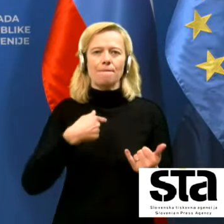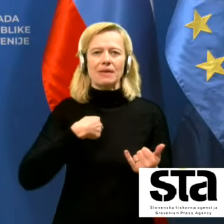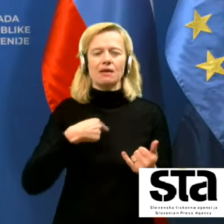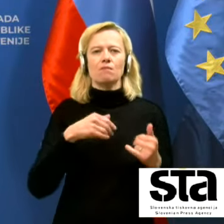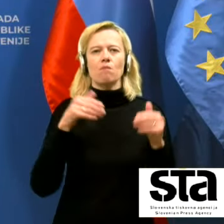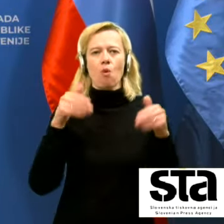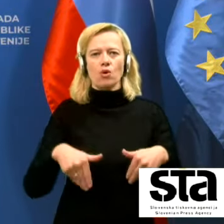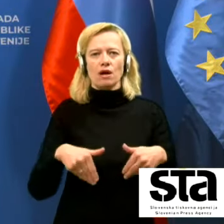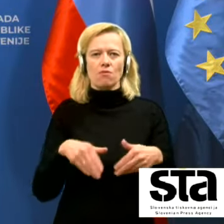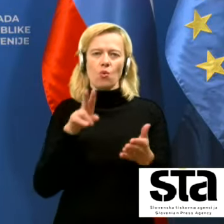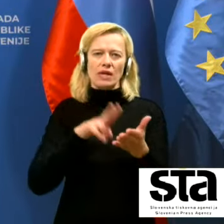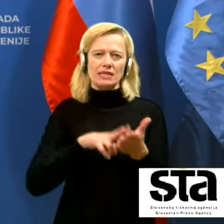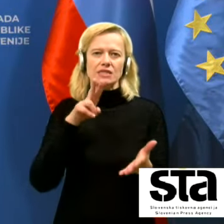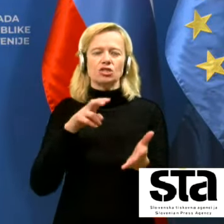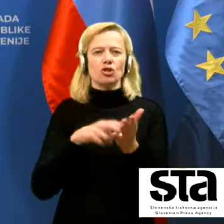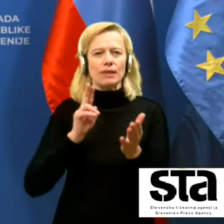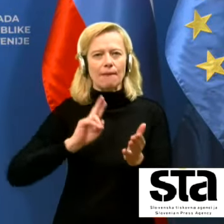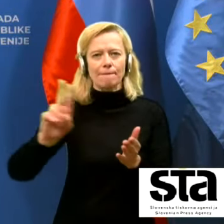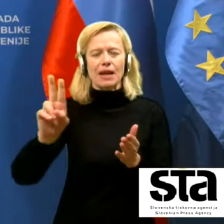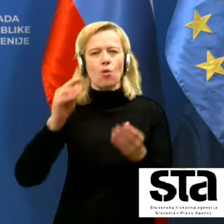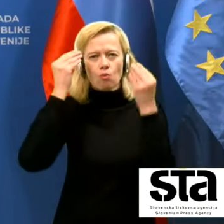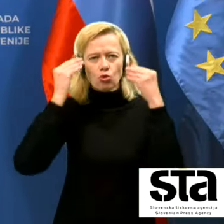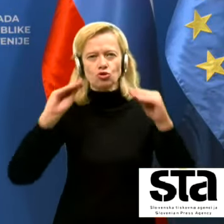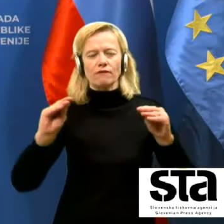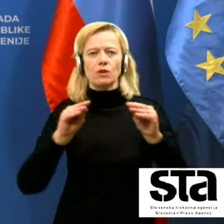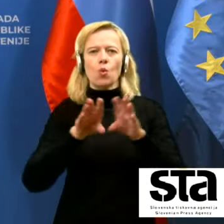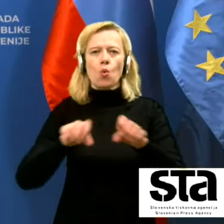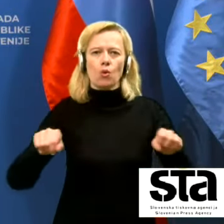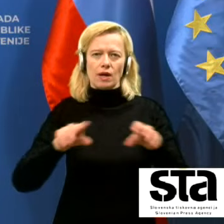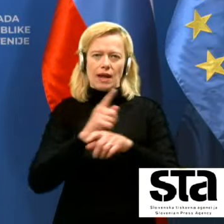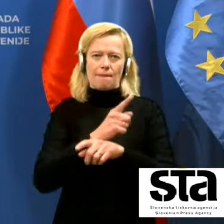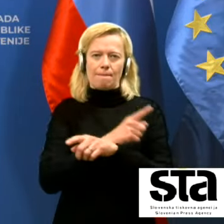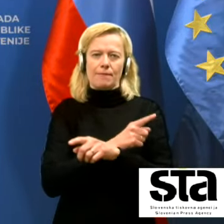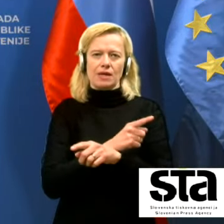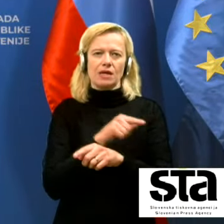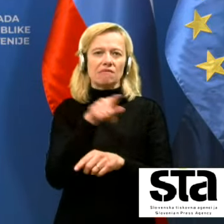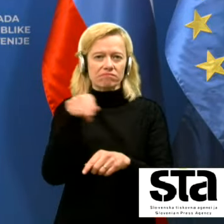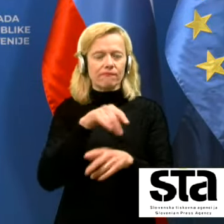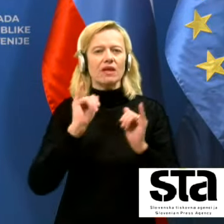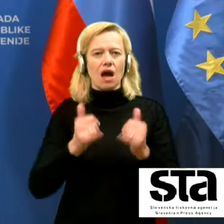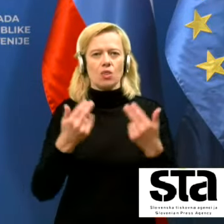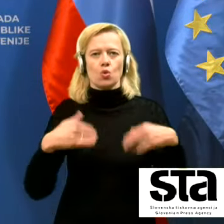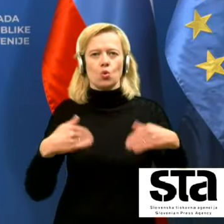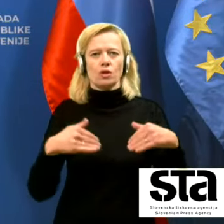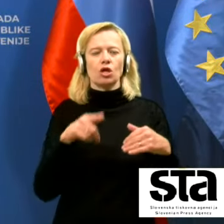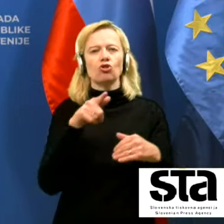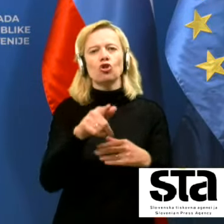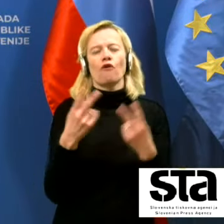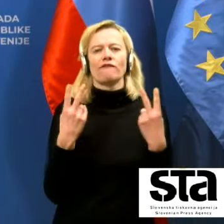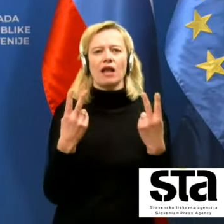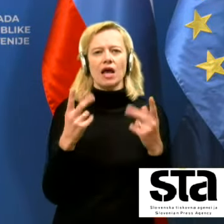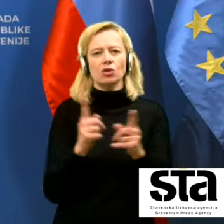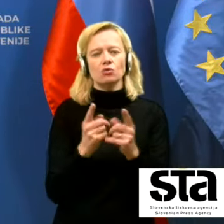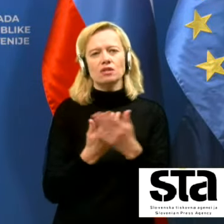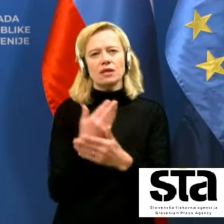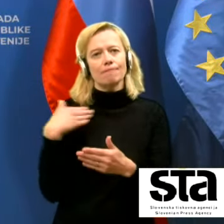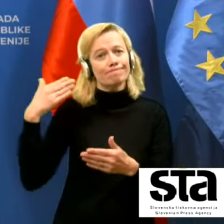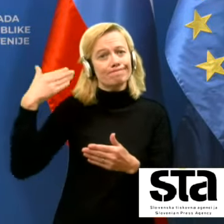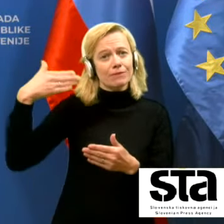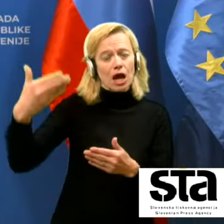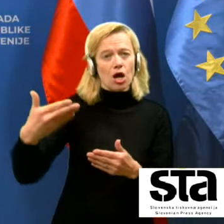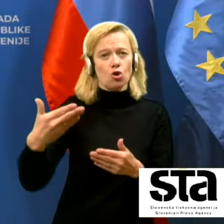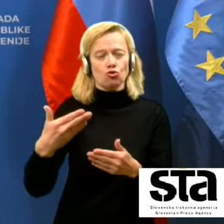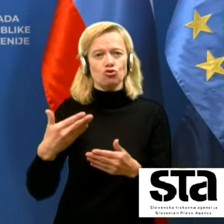držati ukrepov, ki so nujni in da to še posebej velja tudi za prihajajoče dni,